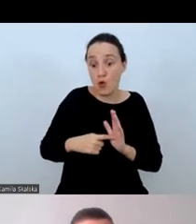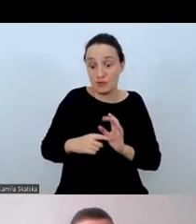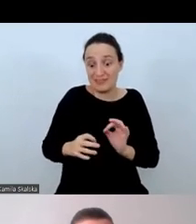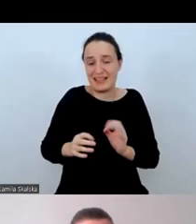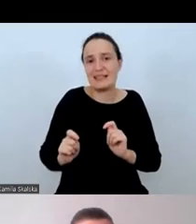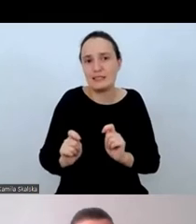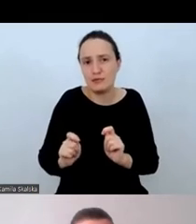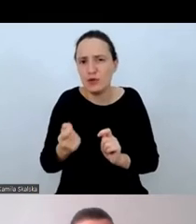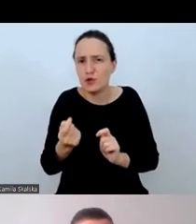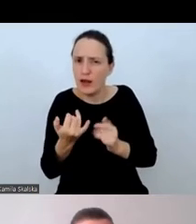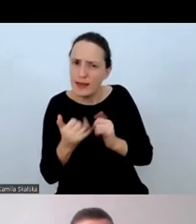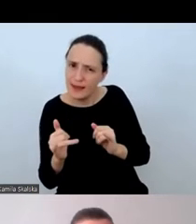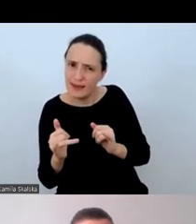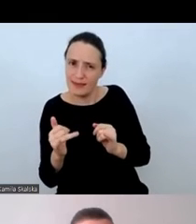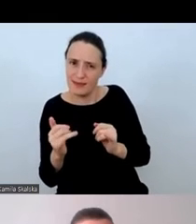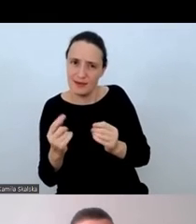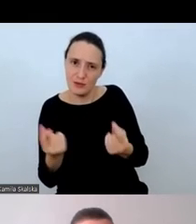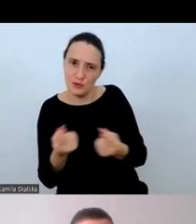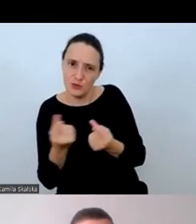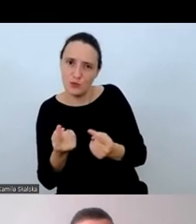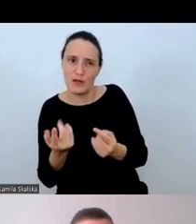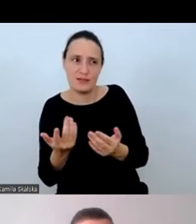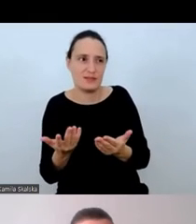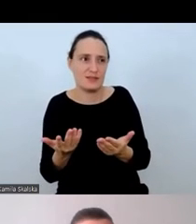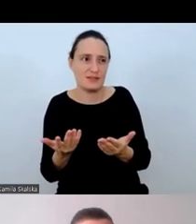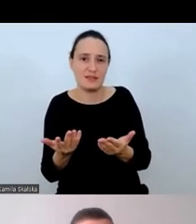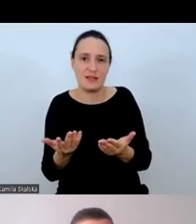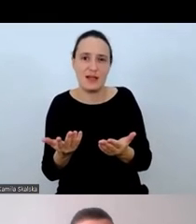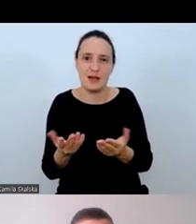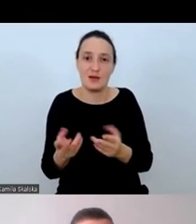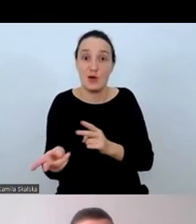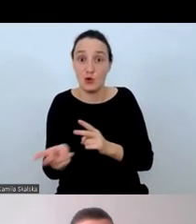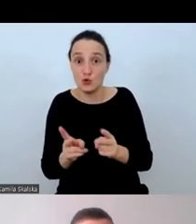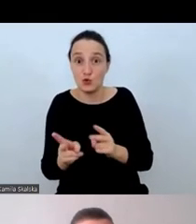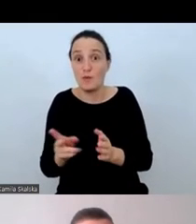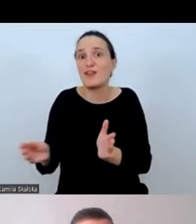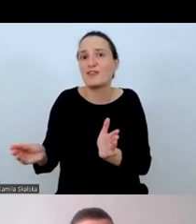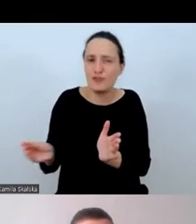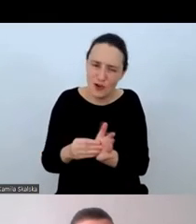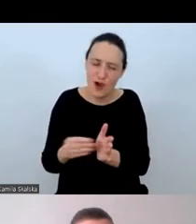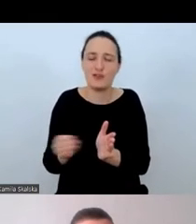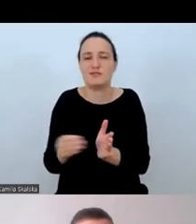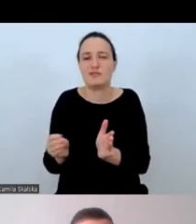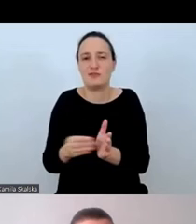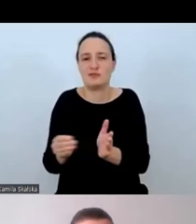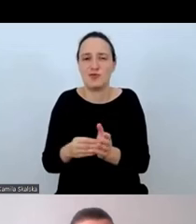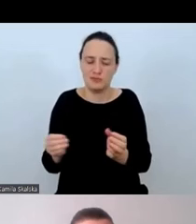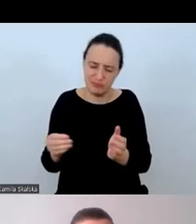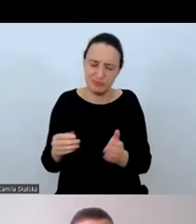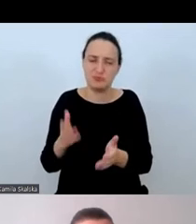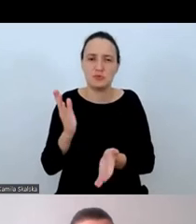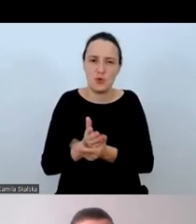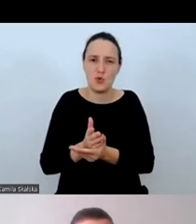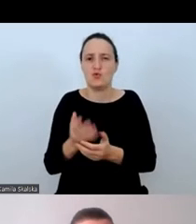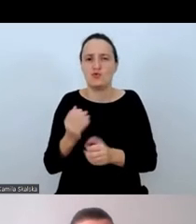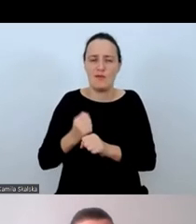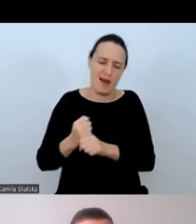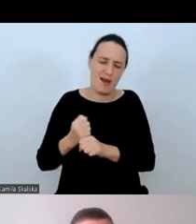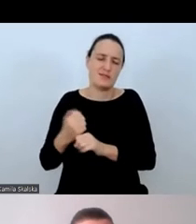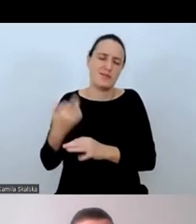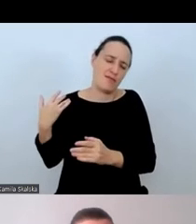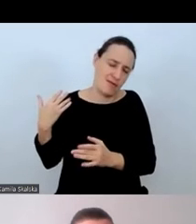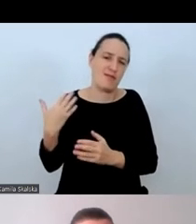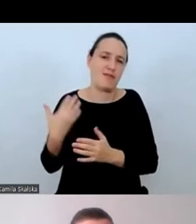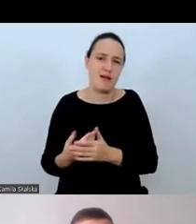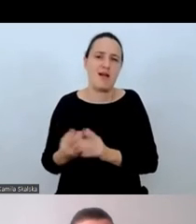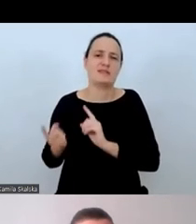inny w przypadku tłumacza doświadczonego, który uczestniczył już w dużej liczbie spotkań